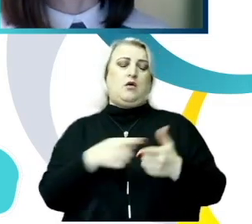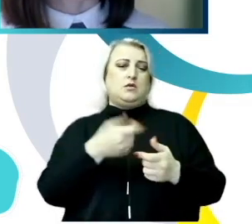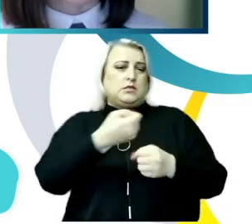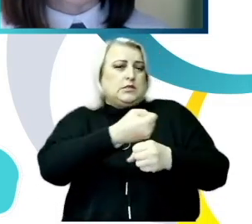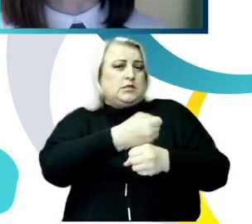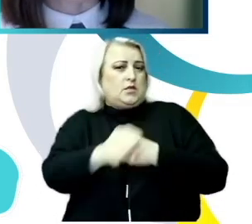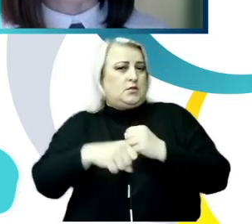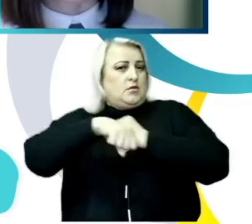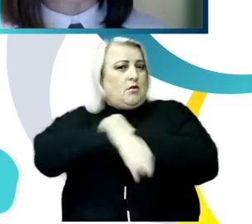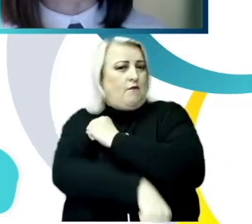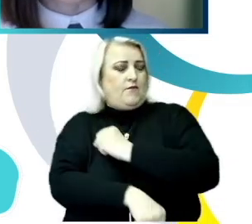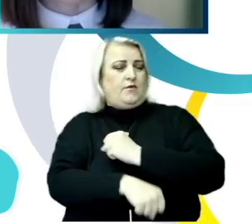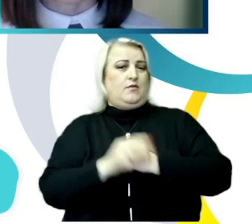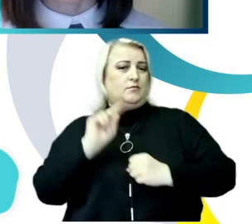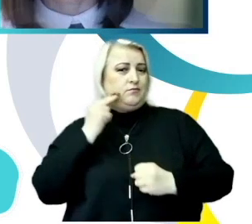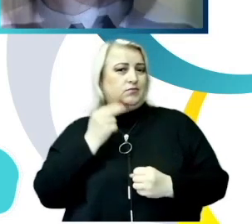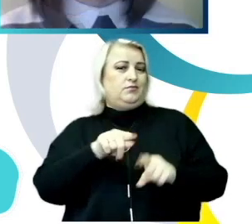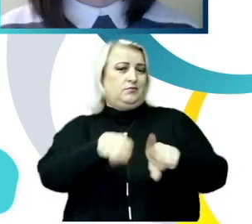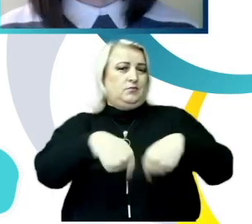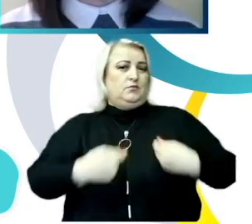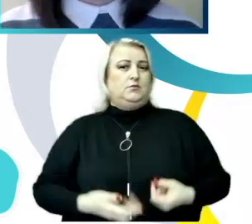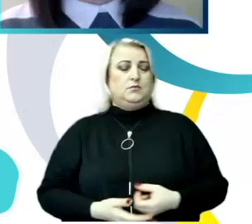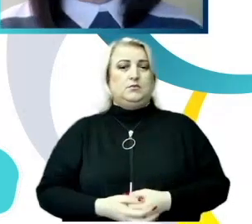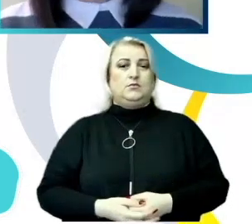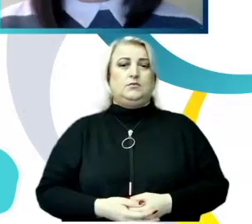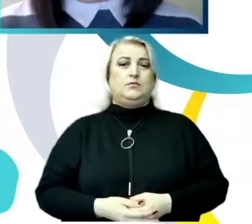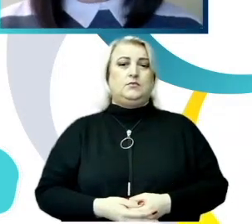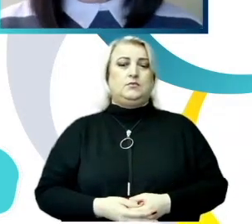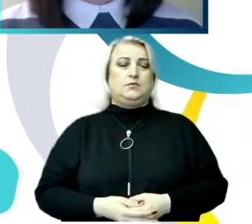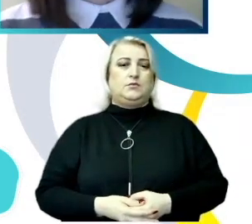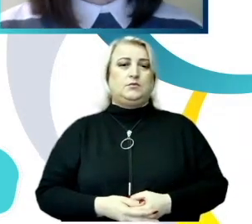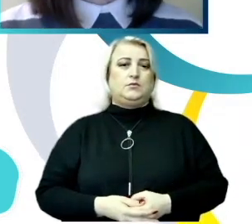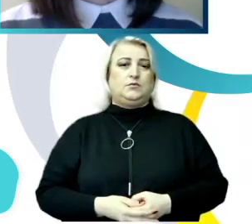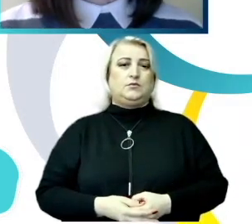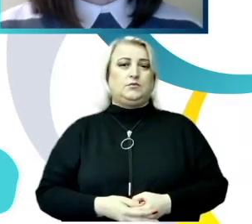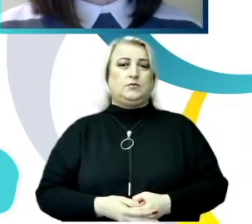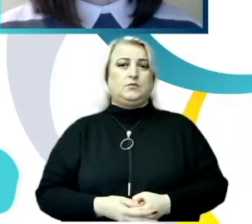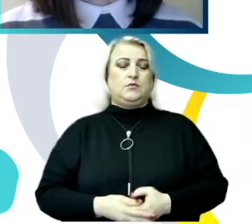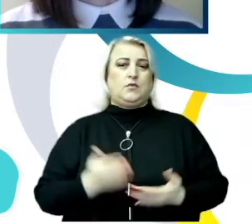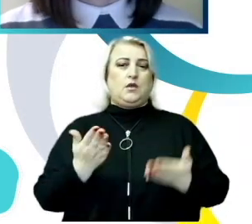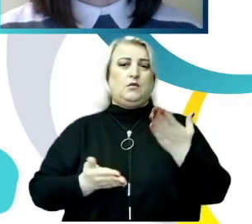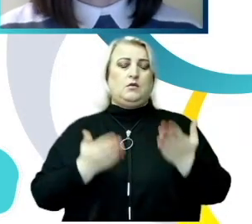pentru a întreține relații sexuale. Dacă